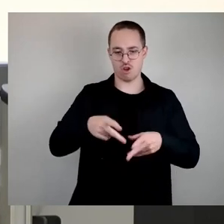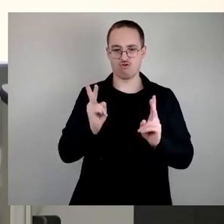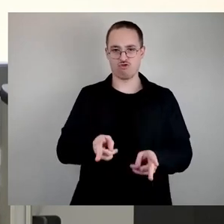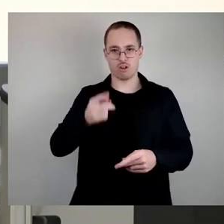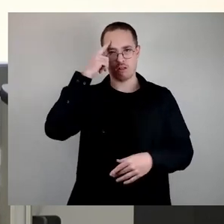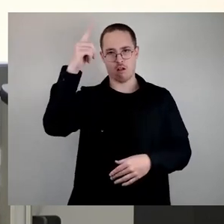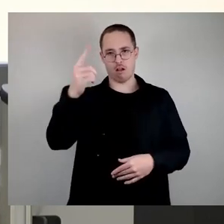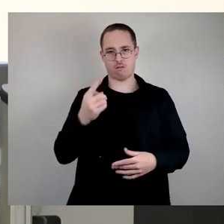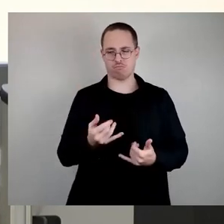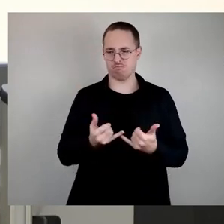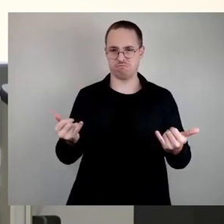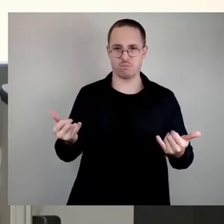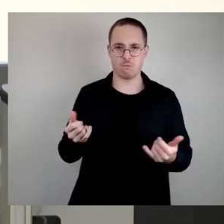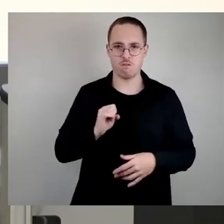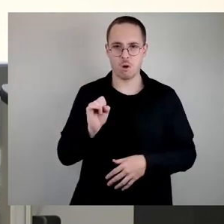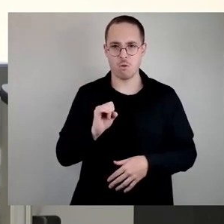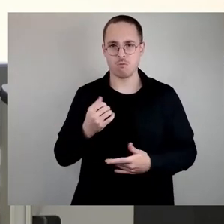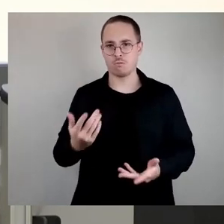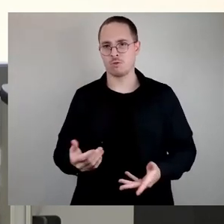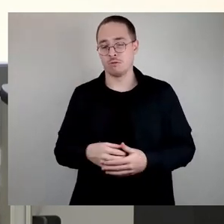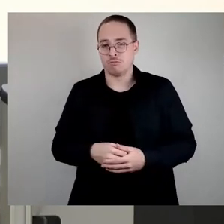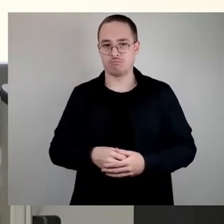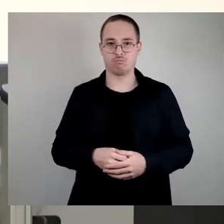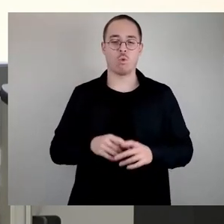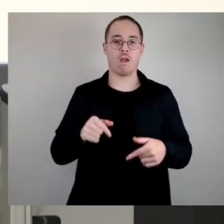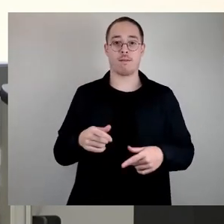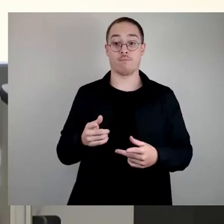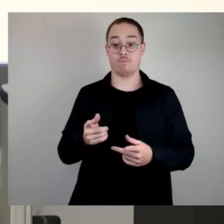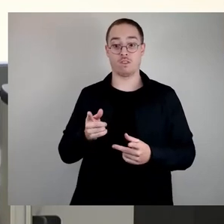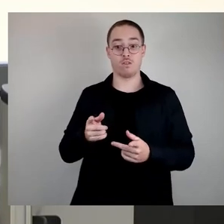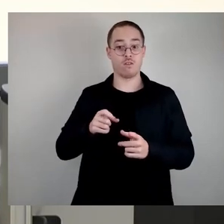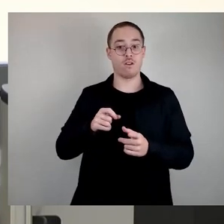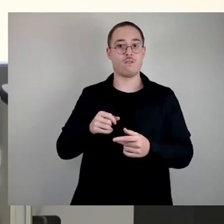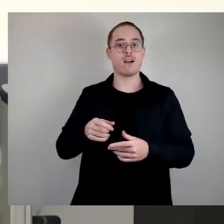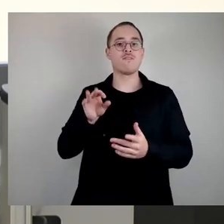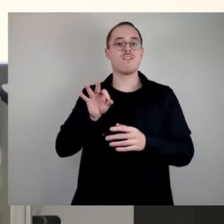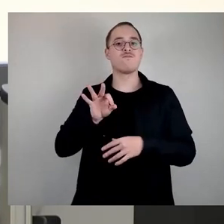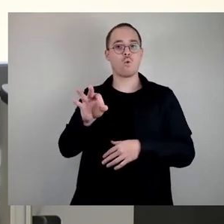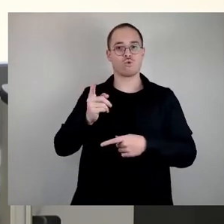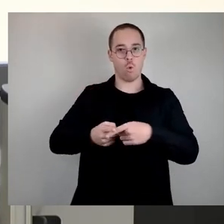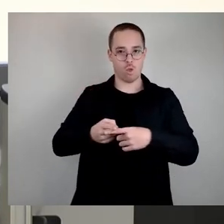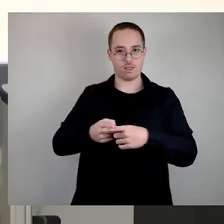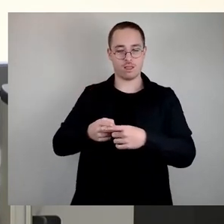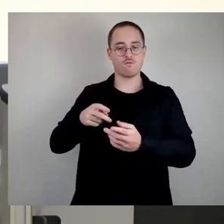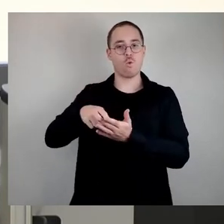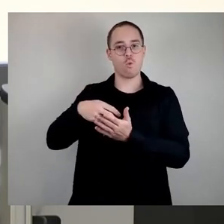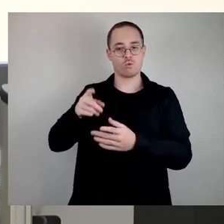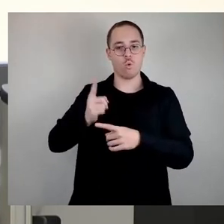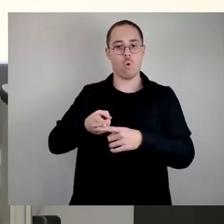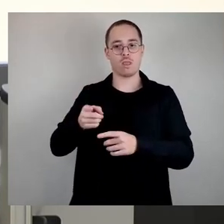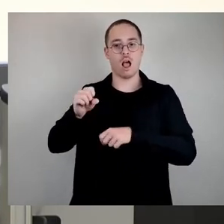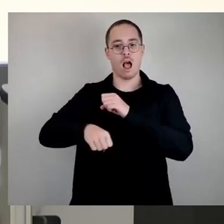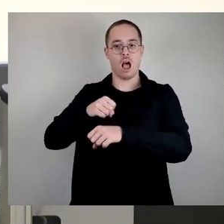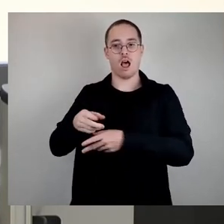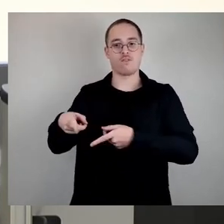Kombinierter Fuß- und Radweg verlagert im Prinzip das Aufpassen des Kfz-Verkehrs auf den Radverkehr, dann auf das